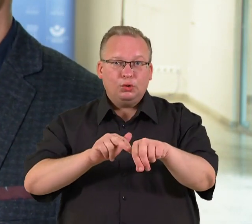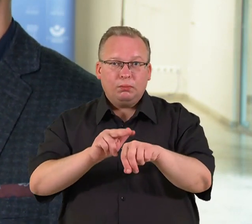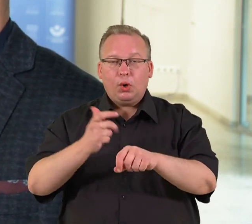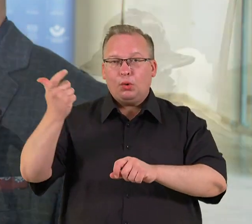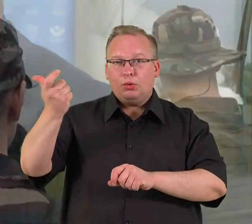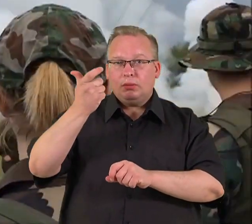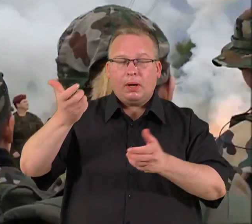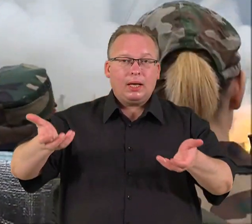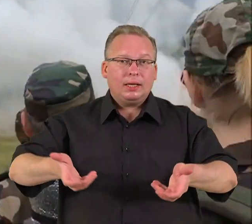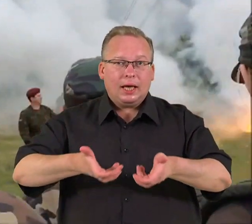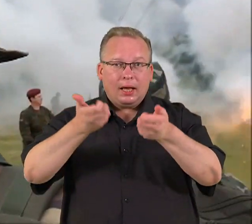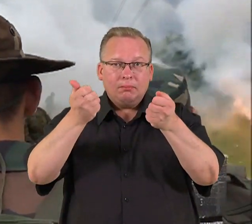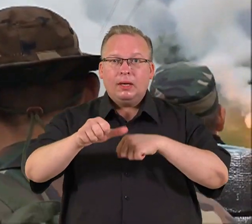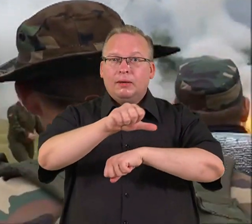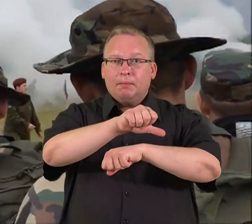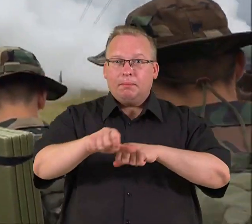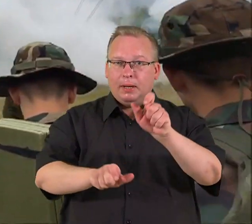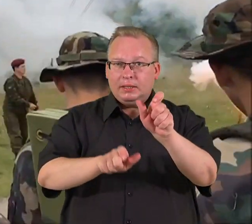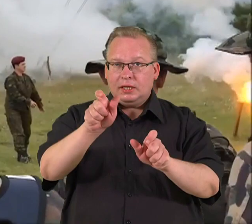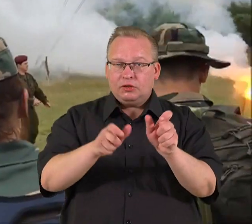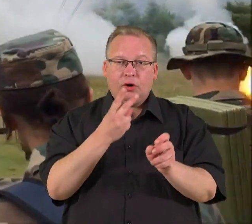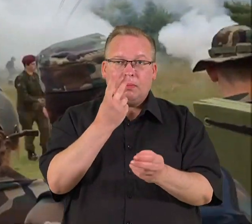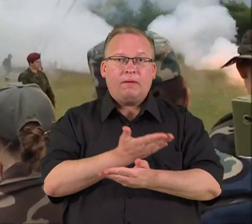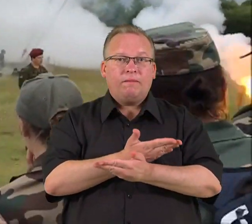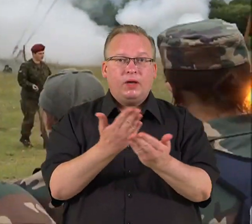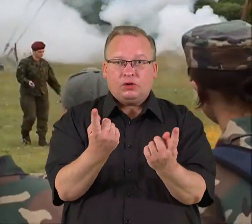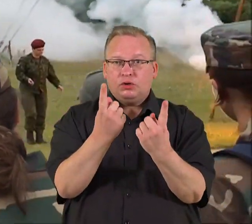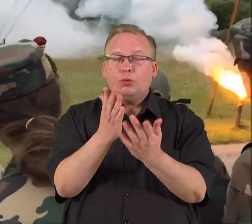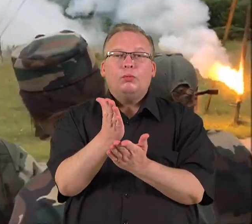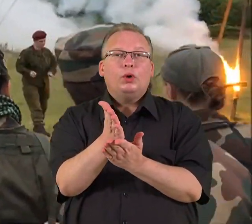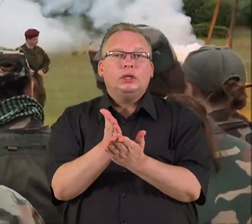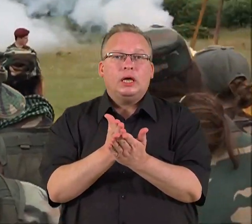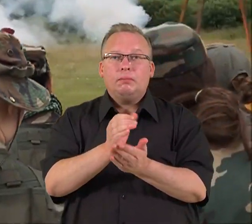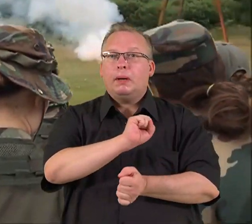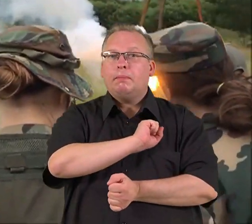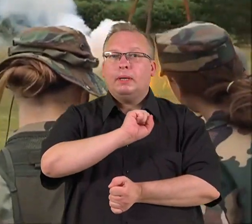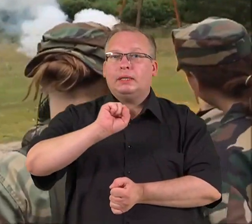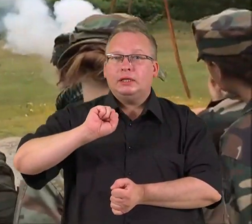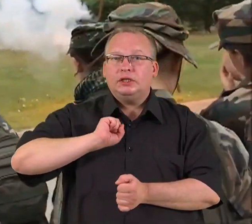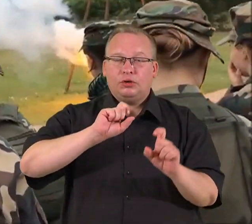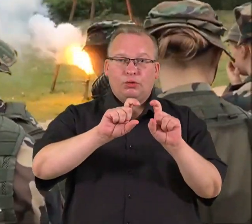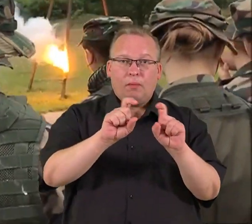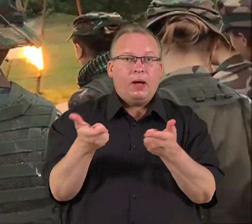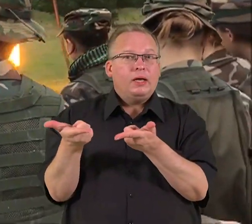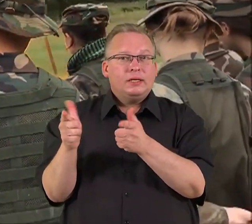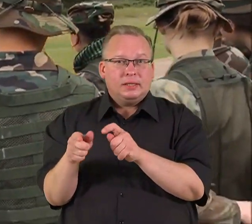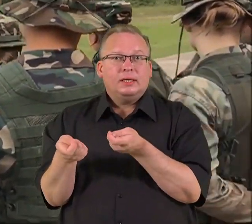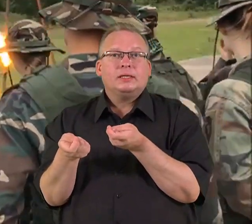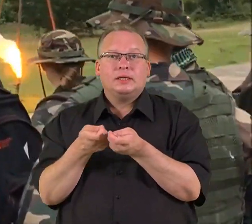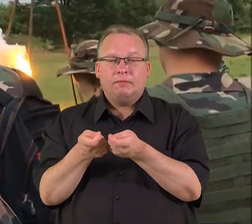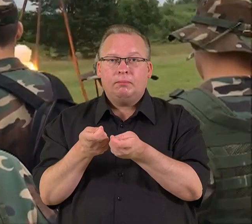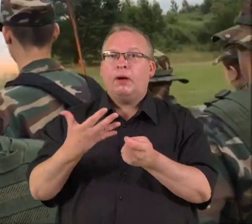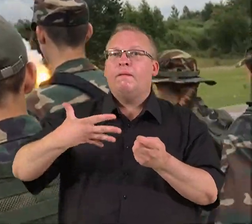ugnigėsiais gelbėtui, su pasieniečiais, kaip mes matom, su viešo saugumo tarnyba, su medicinos įstaigom, su savaldybėm. Ir